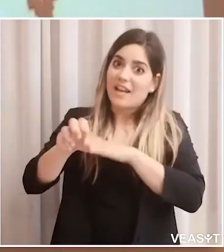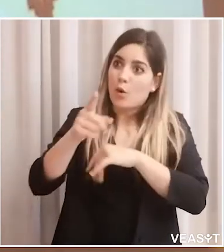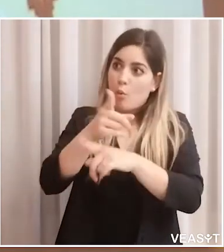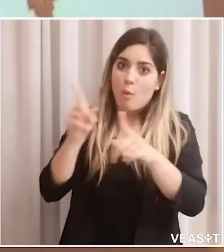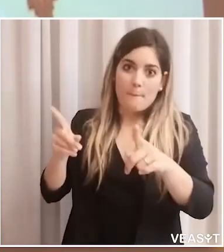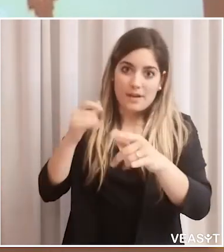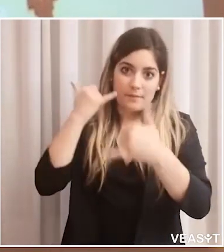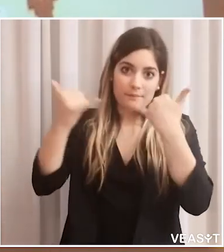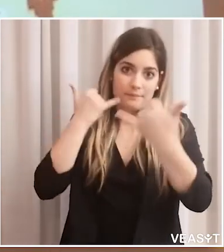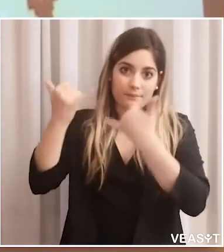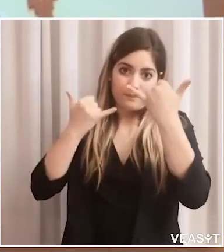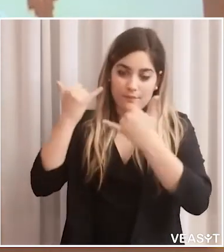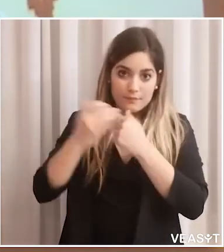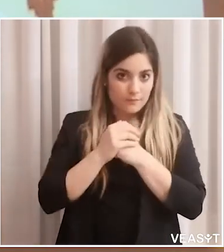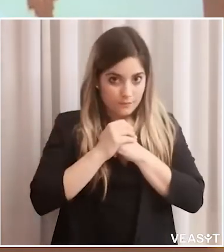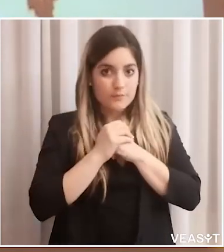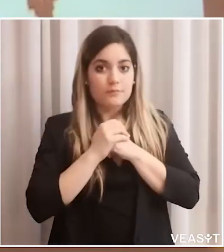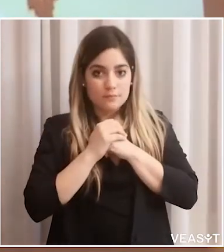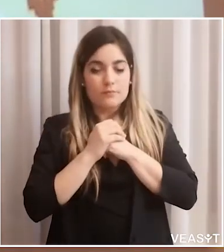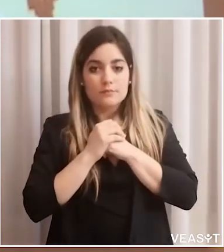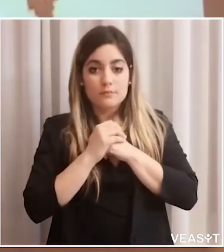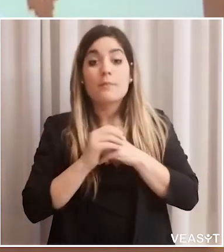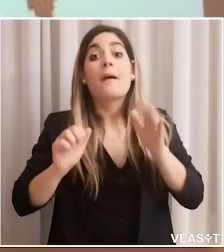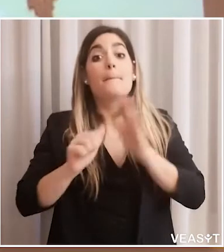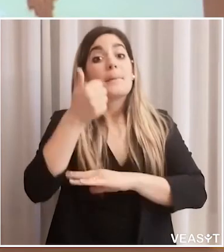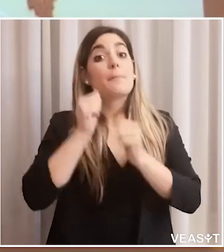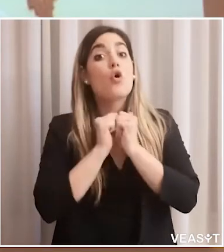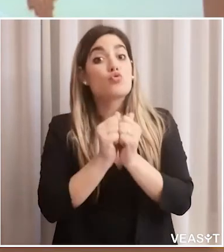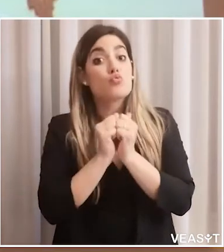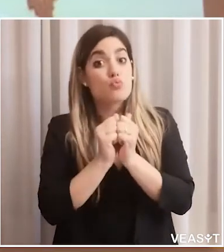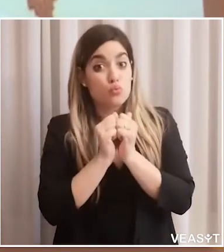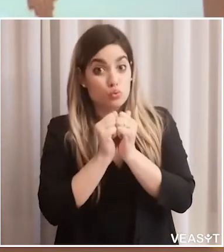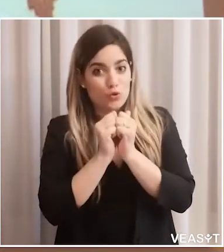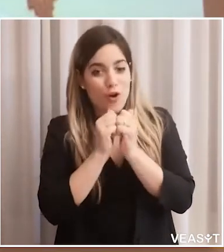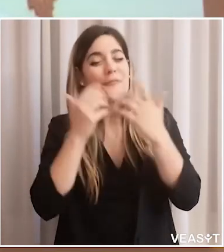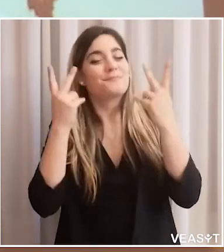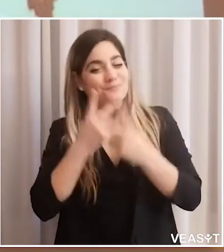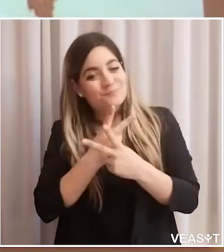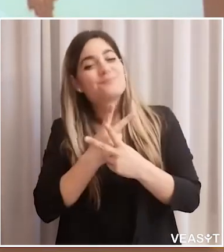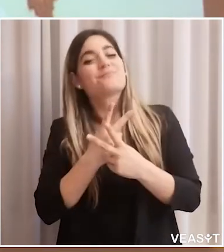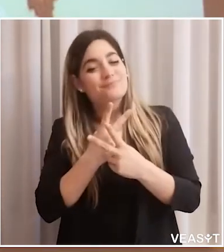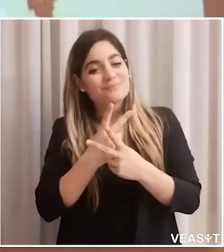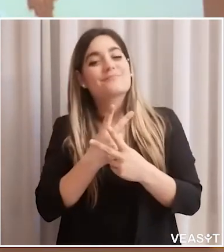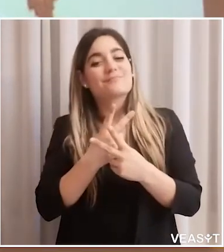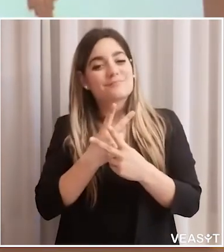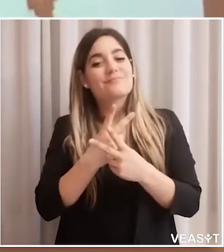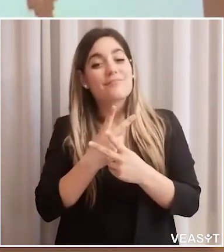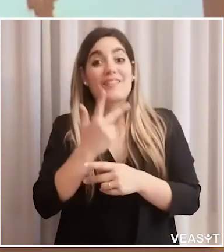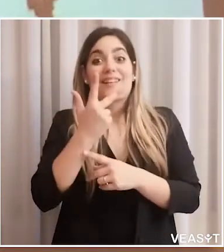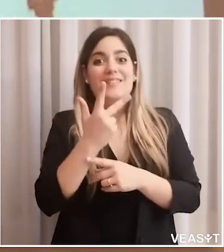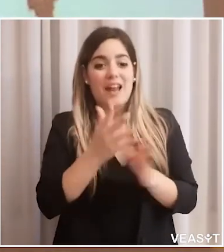una visita medico-sportiva che in ragione della grossa interruzione erano stati, diciamo, non soddisfatti.